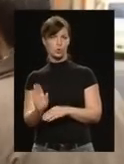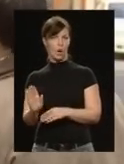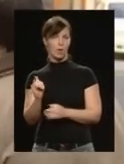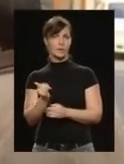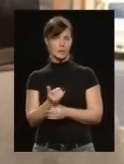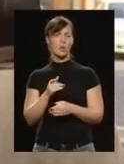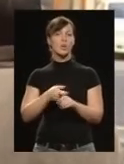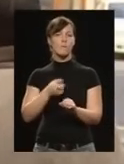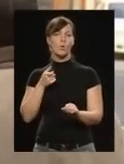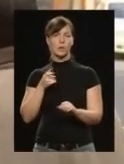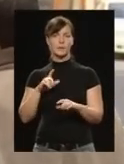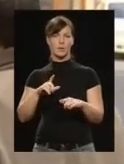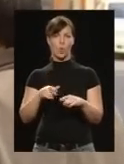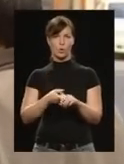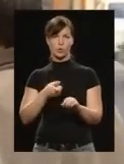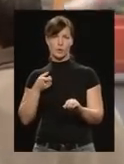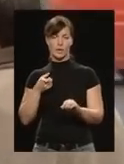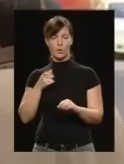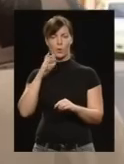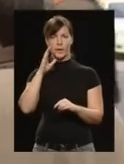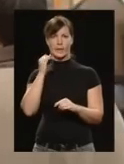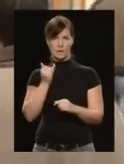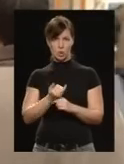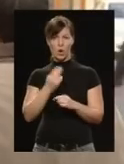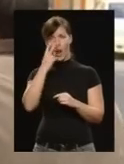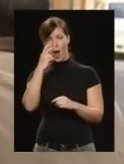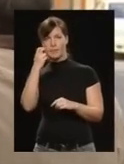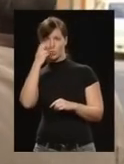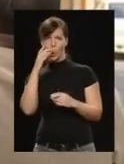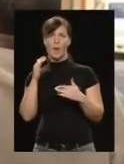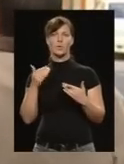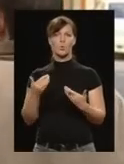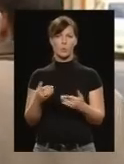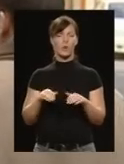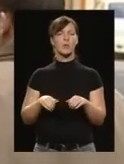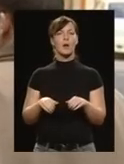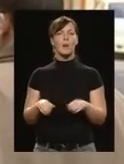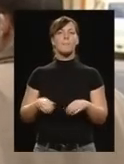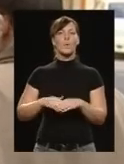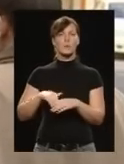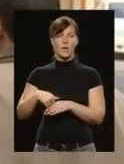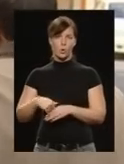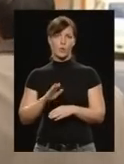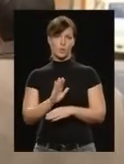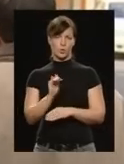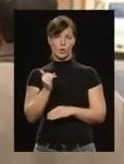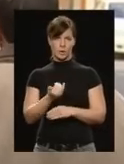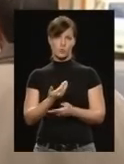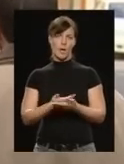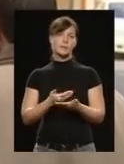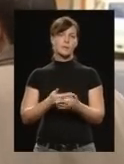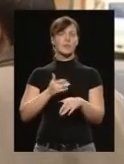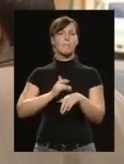és teszem hozzá a fogyatékkal élők számára, akár a látásukban korlátozottak, akár a mozgásukban korlátozottak számára, hát mindenféleképpen egy